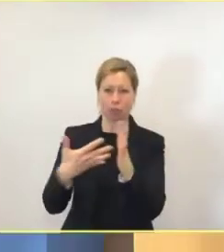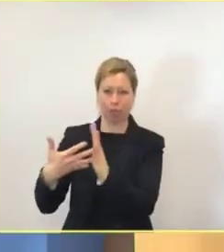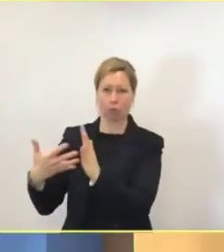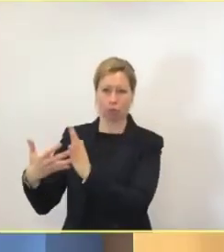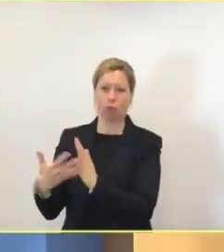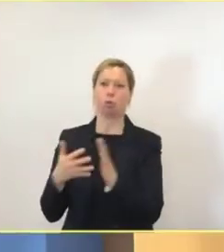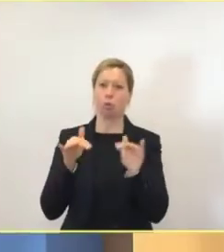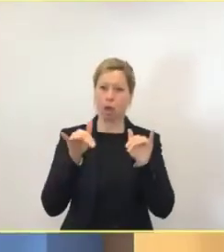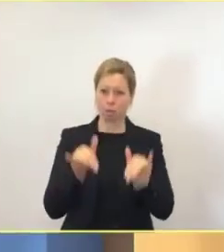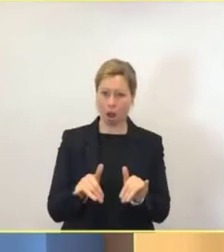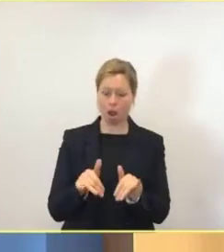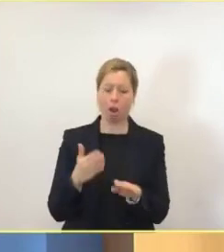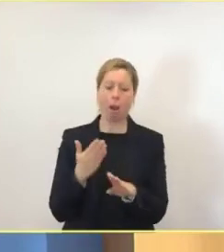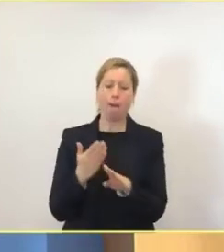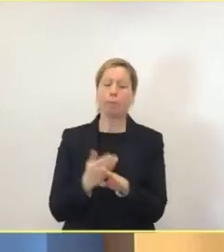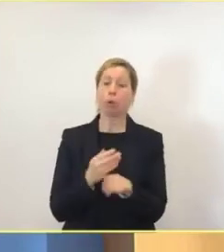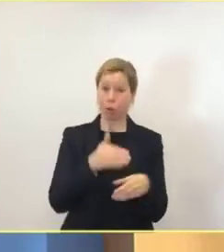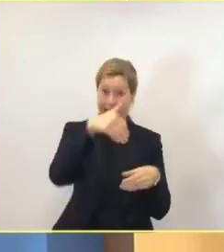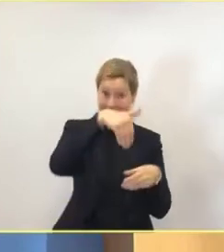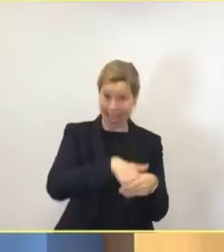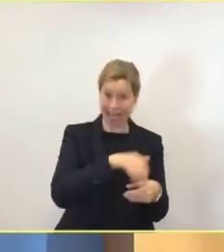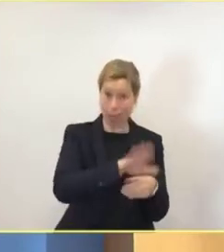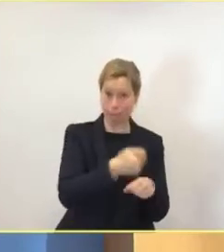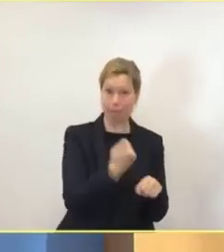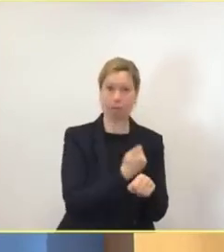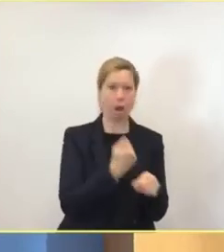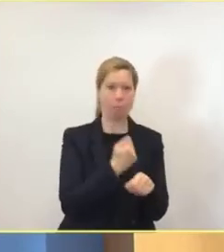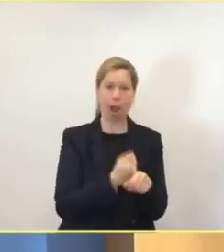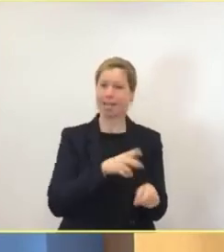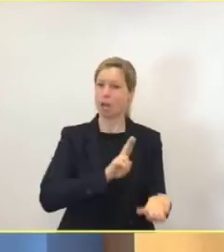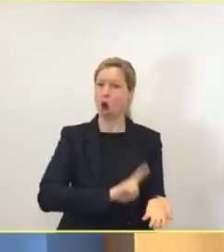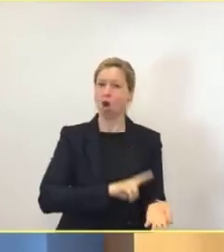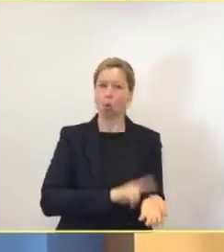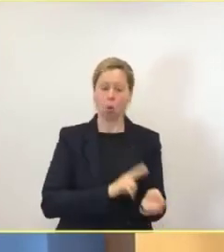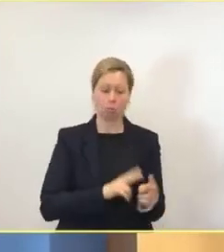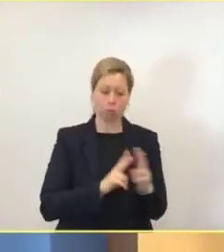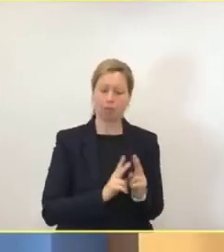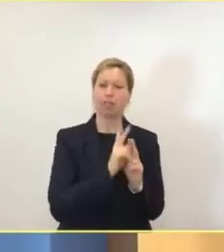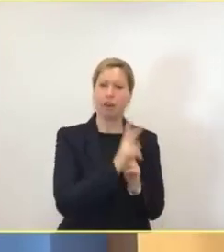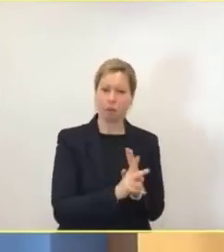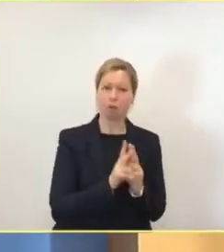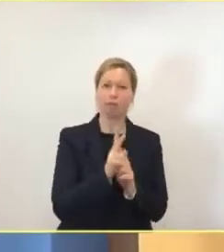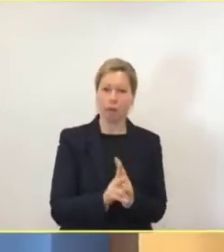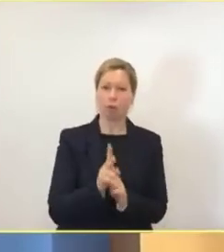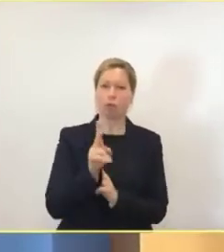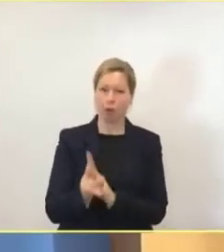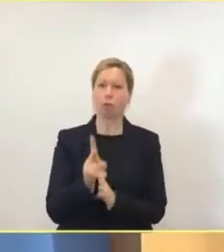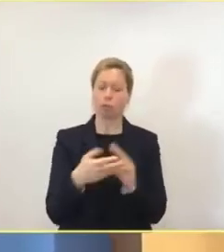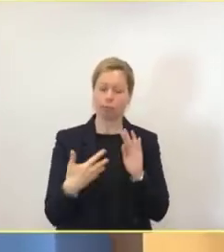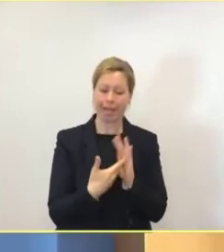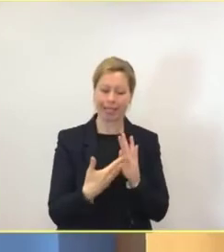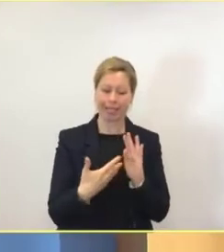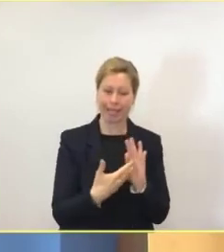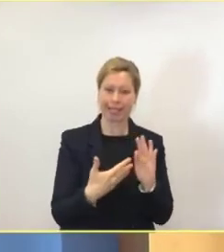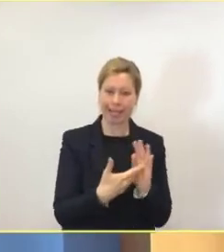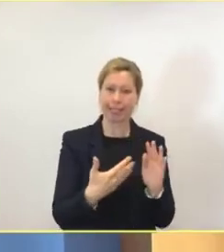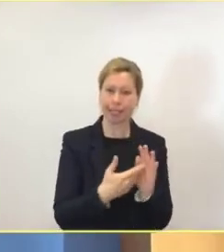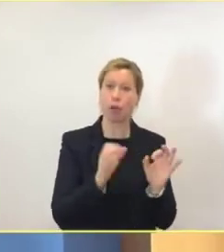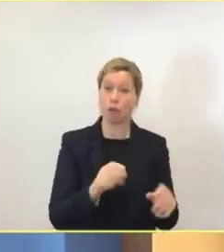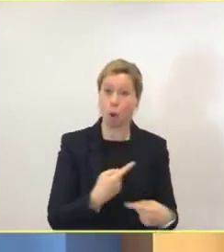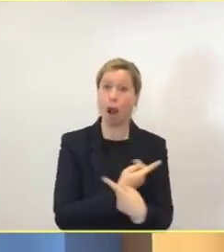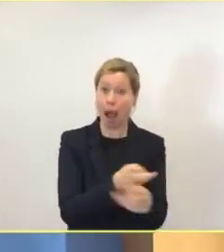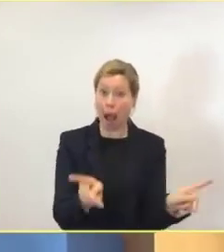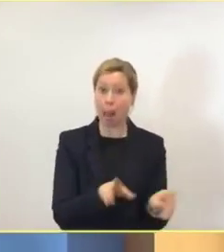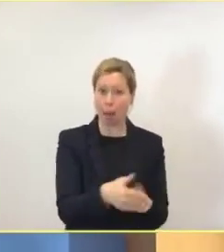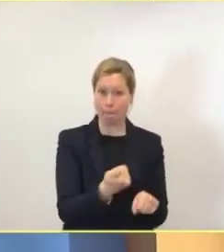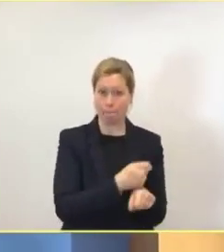alle zwei Wochen mindestens abgestrichen, bei Bedarf natürlich häufiger. Das ist in anderen Zentren genauso. Auch die Politik, wenn Sie das